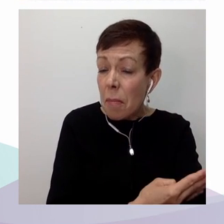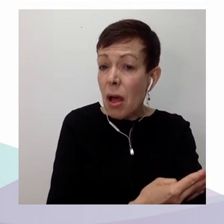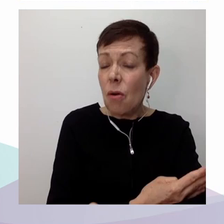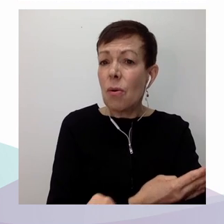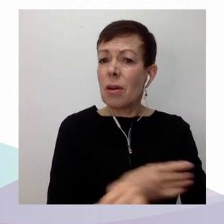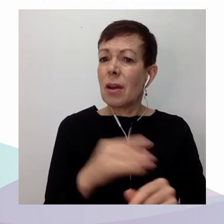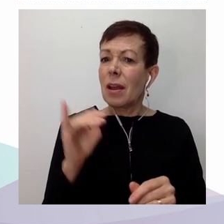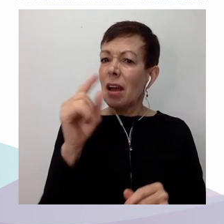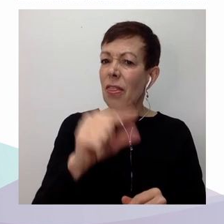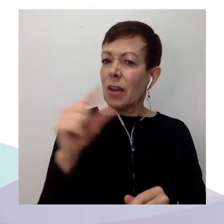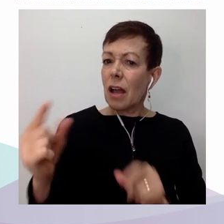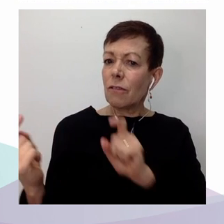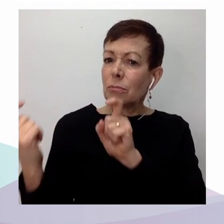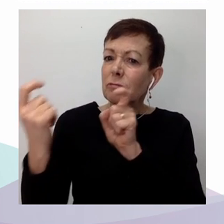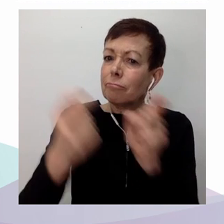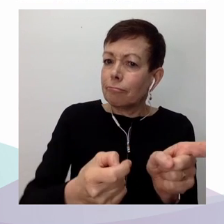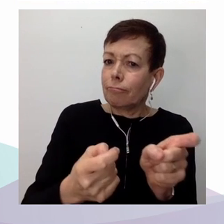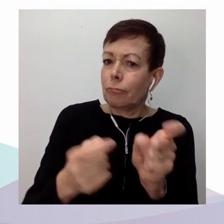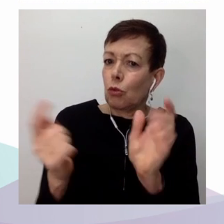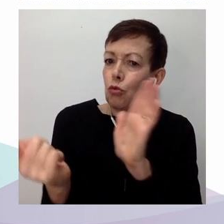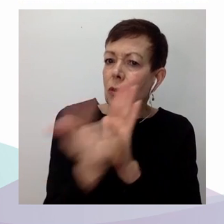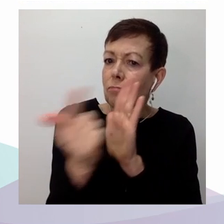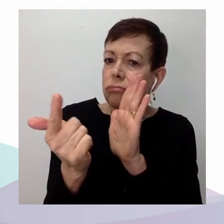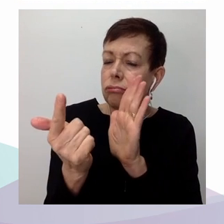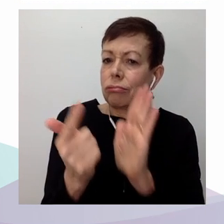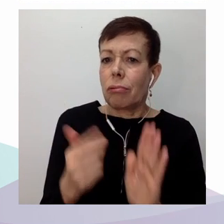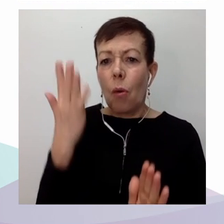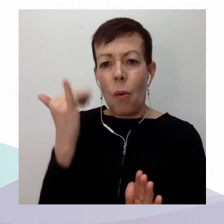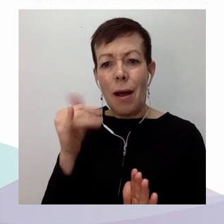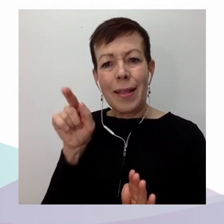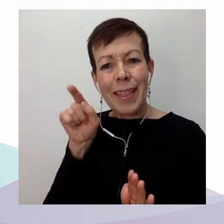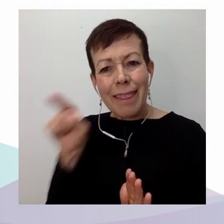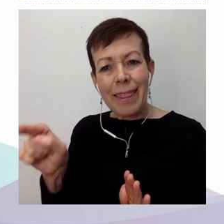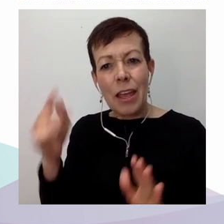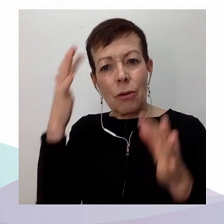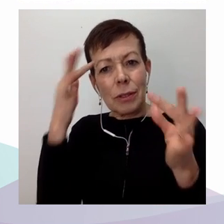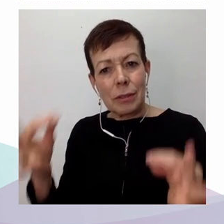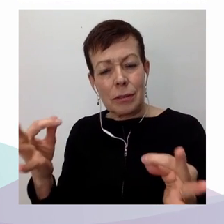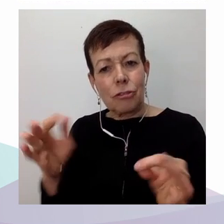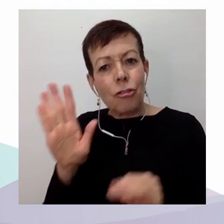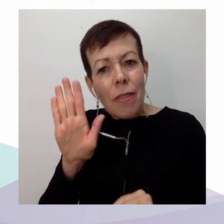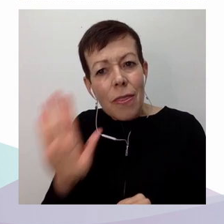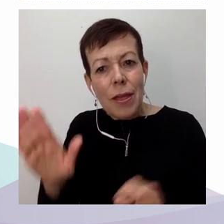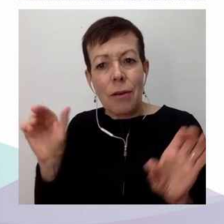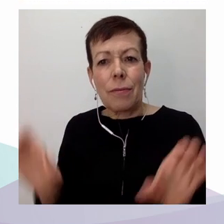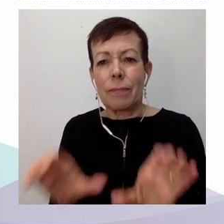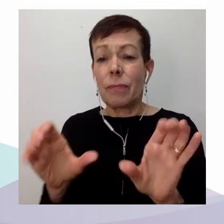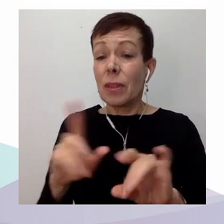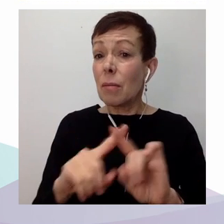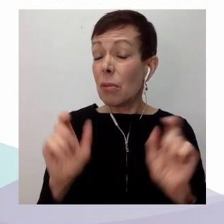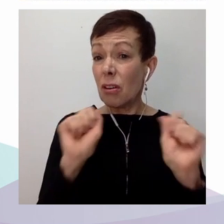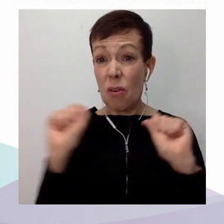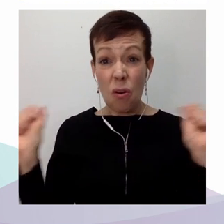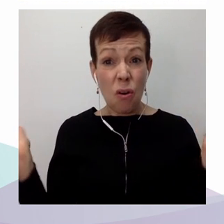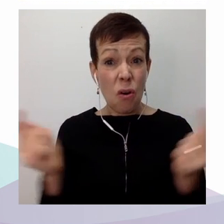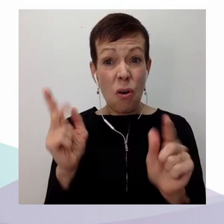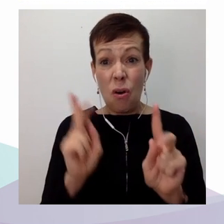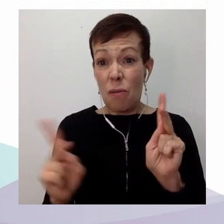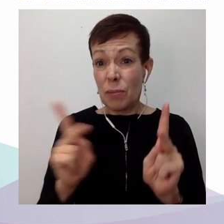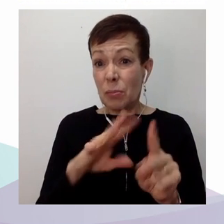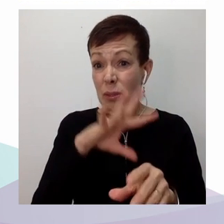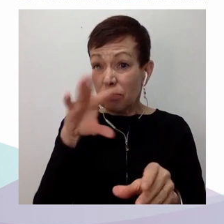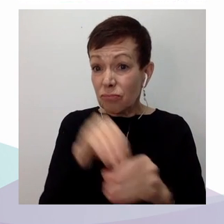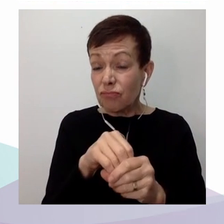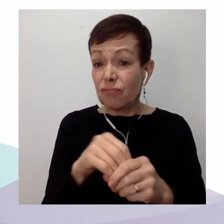action, son inaction, mais tous les acteurs de la société, c'est-à-dire les acteurs de la société civile, les acteurs privés, les